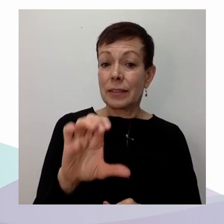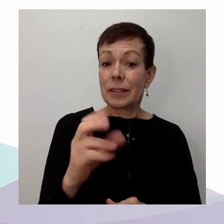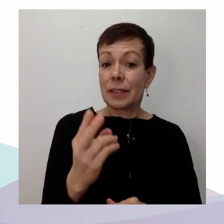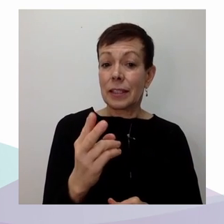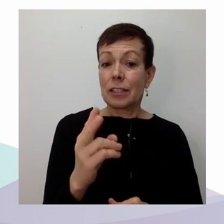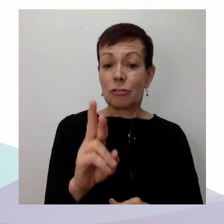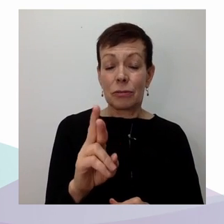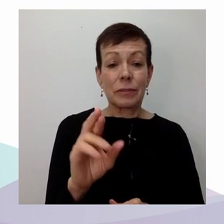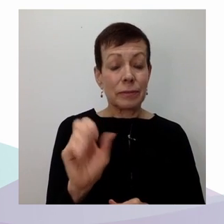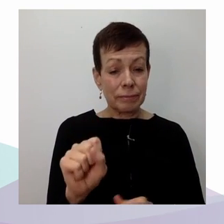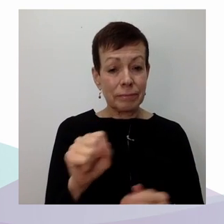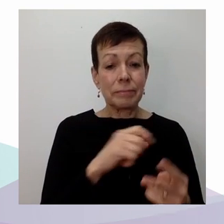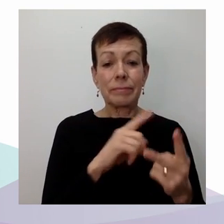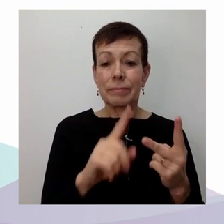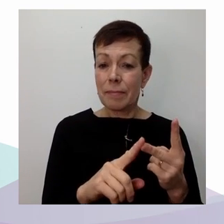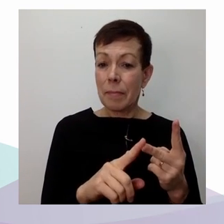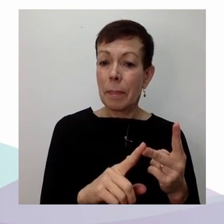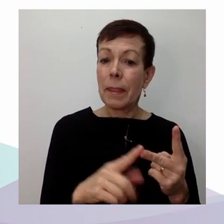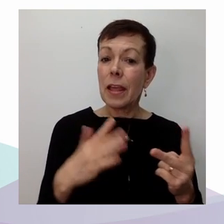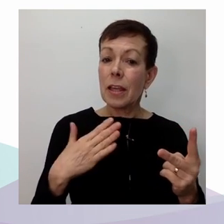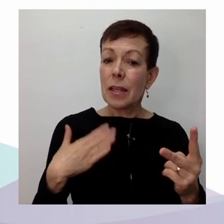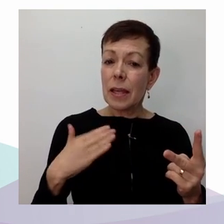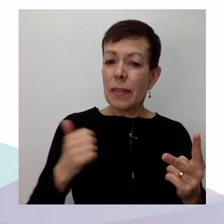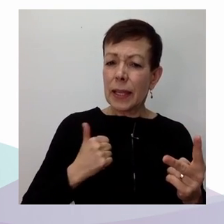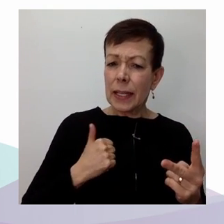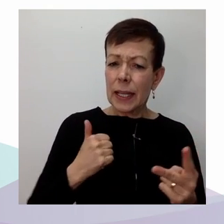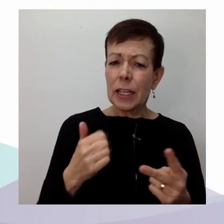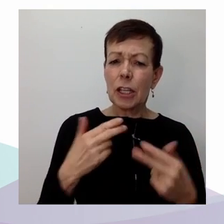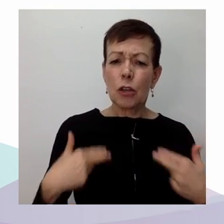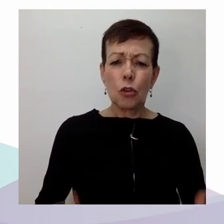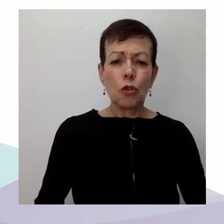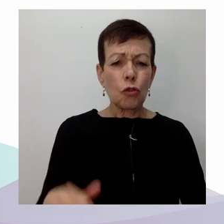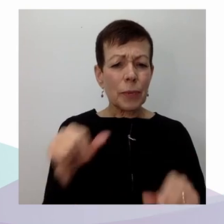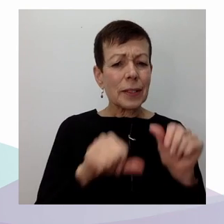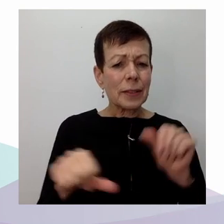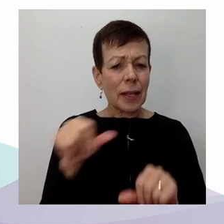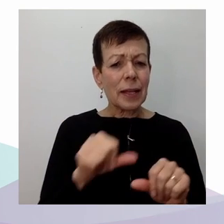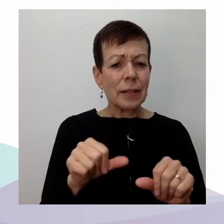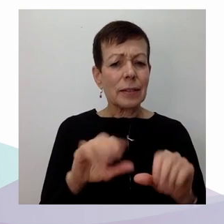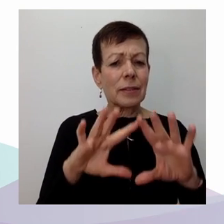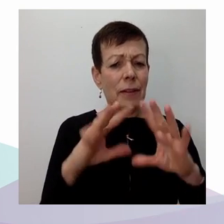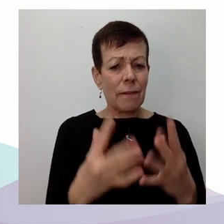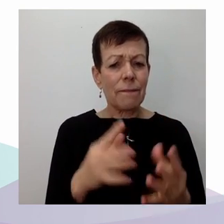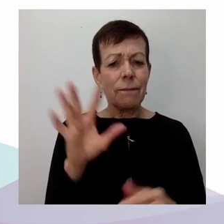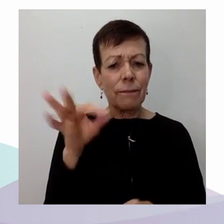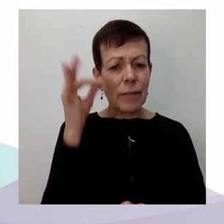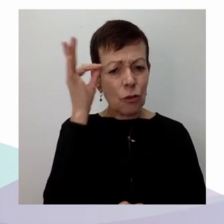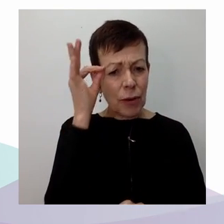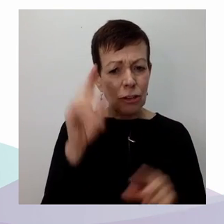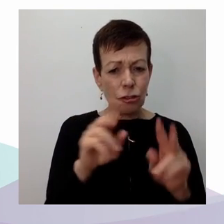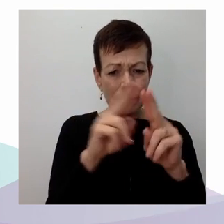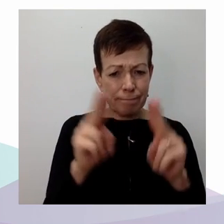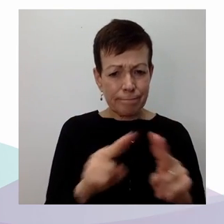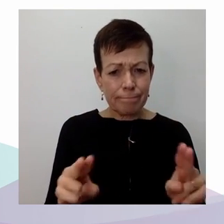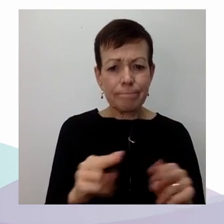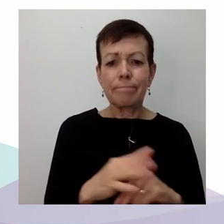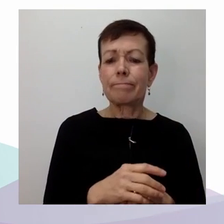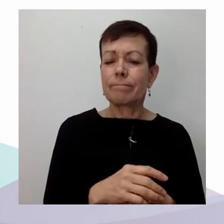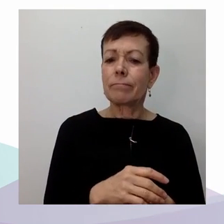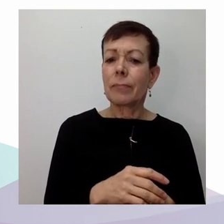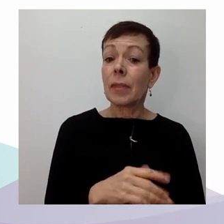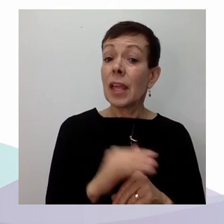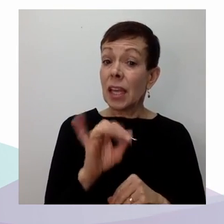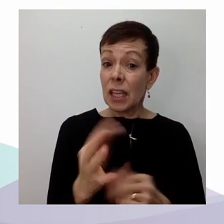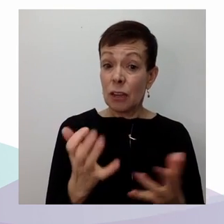Si vous souhaitez revoir la présentation d'aujourd'hui, ainsi que cette conversation, la vidéo sera